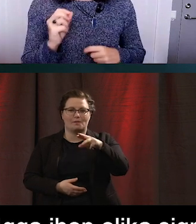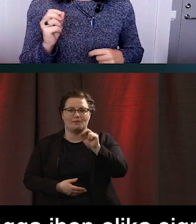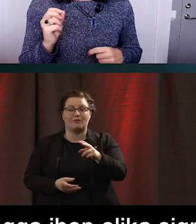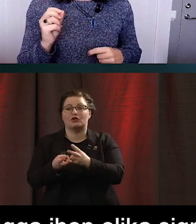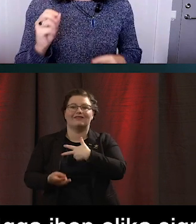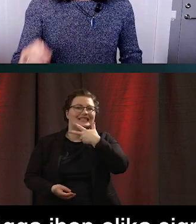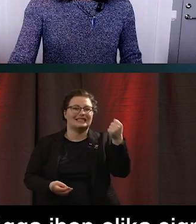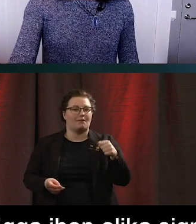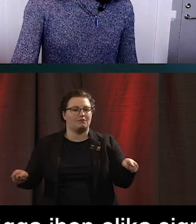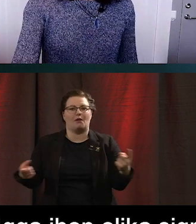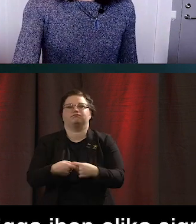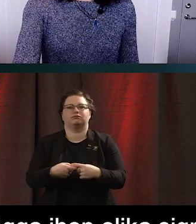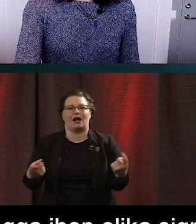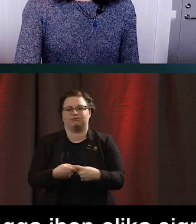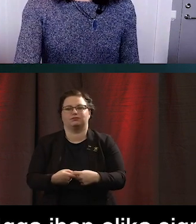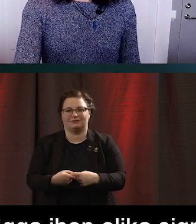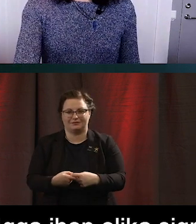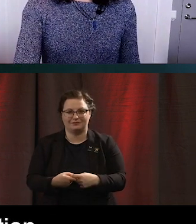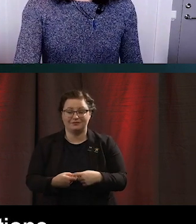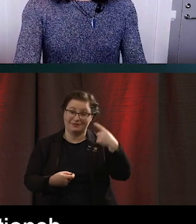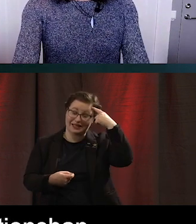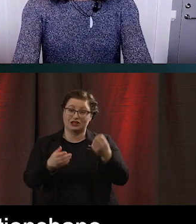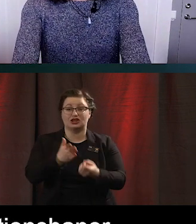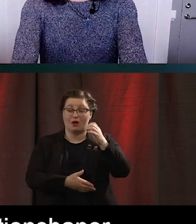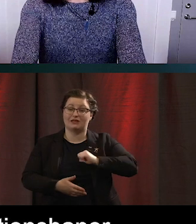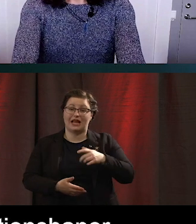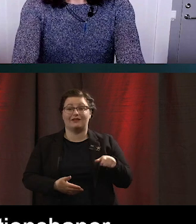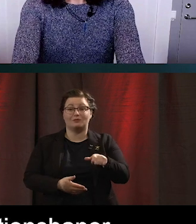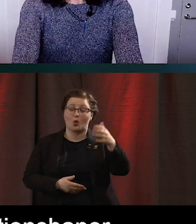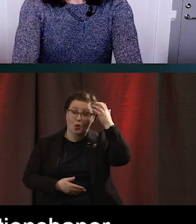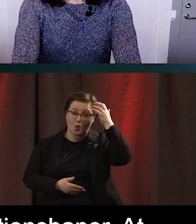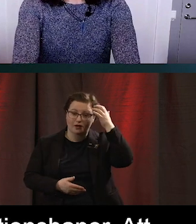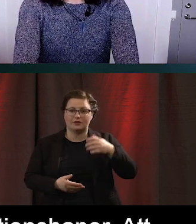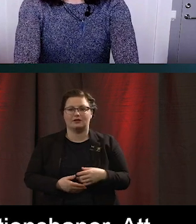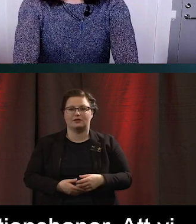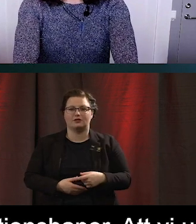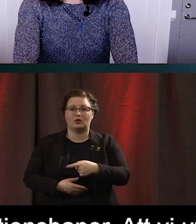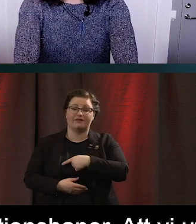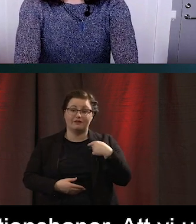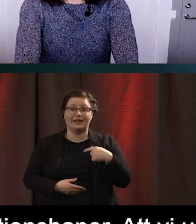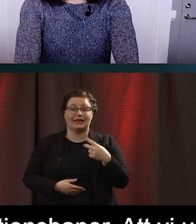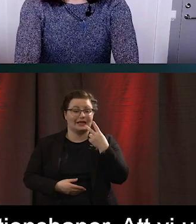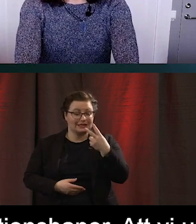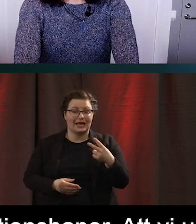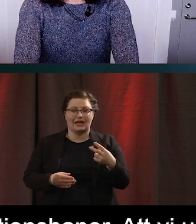associerar dem till varandra. Så att vi lyckas uppfatta saker tillräckligt regelbundet för att hjärnan ska bygga de här